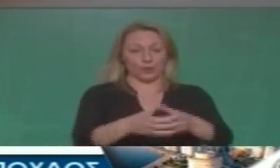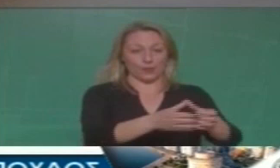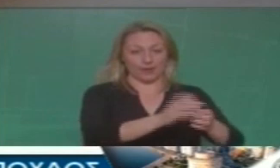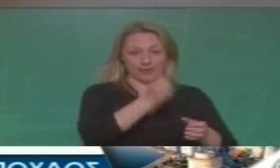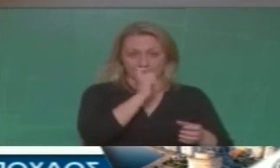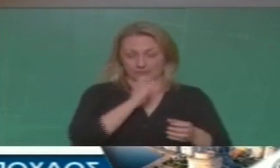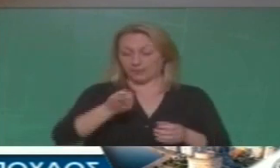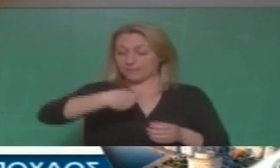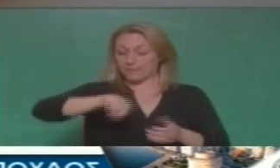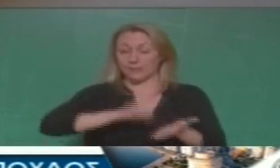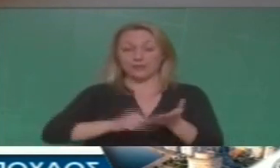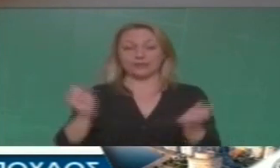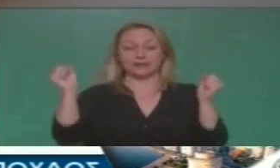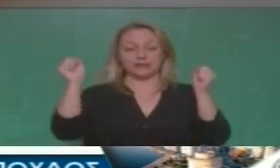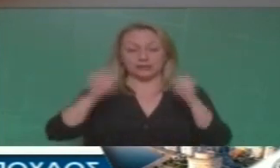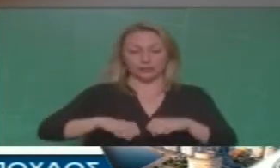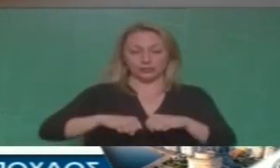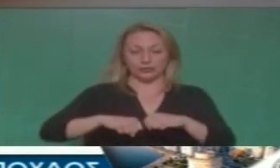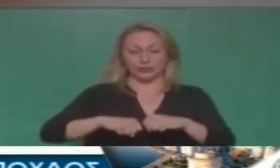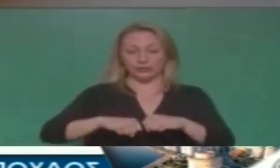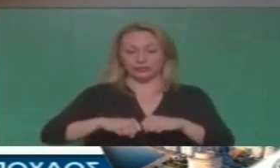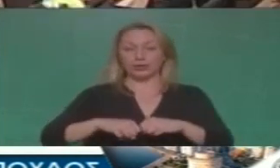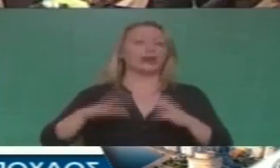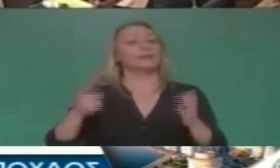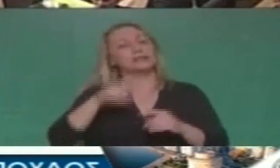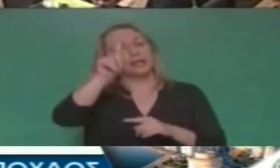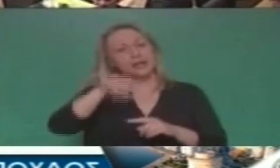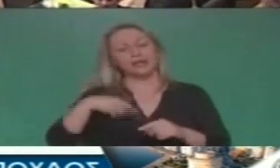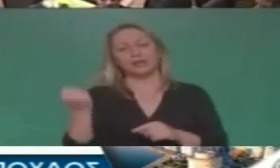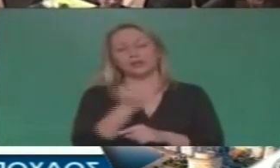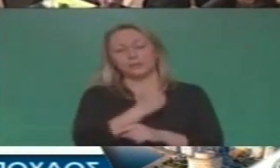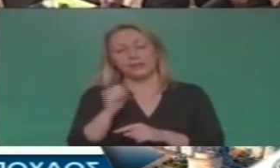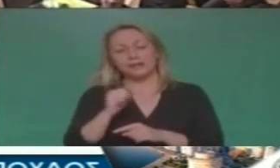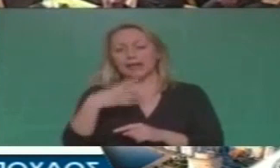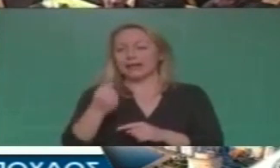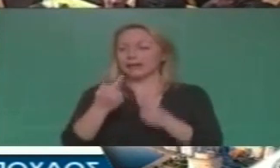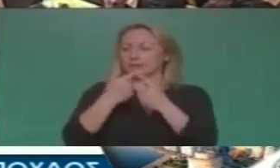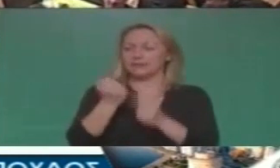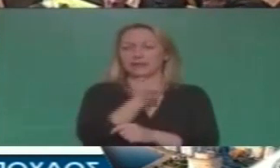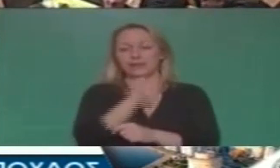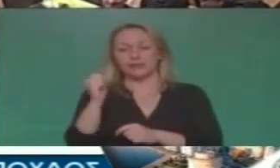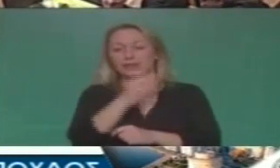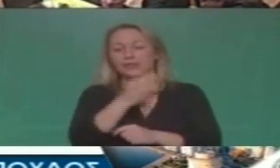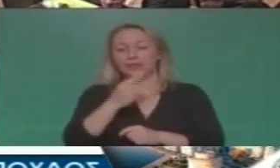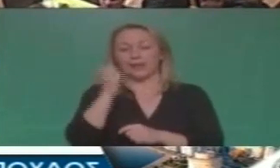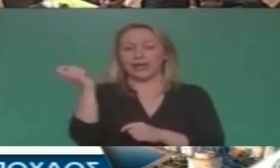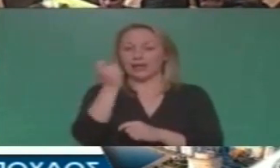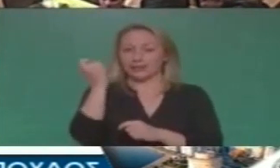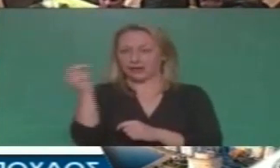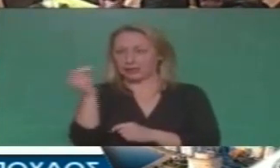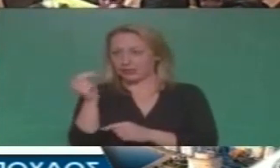των κομμάτων πέρα από δευτερεύουσες διαφοροποίησης της αποχρώσης και κυρίως για τεχνικά ζητήματα.